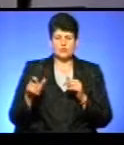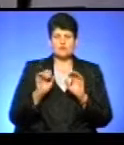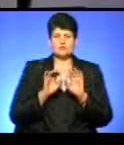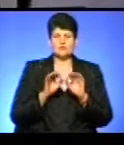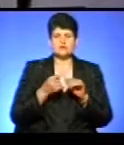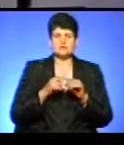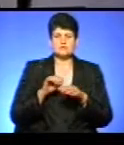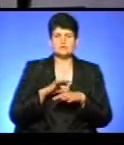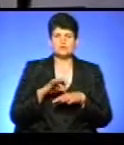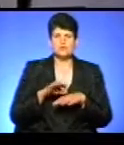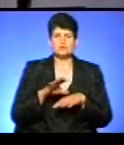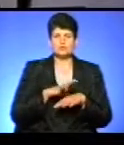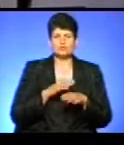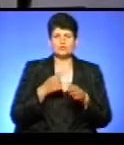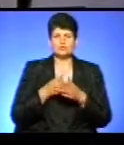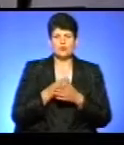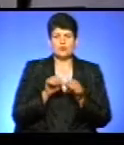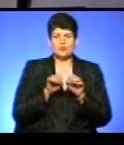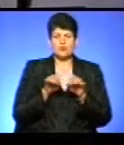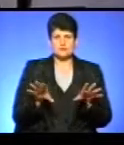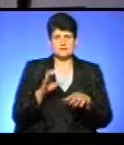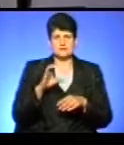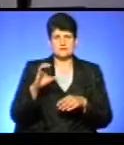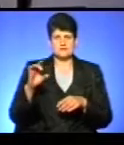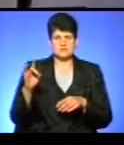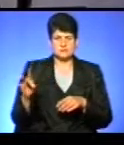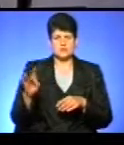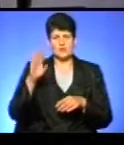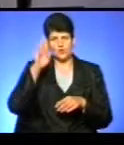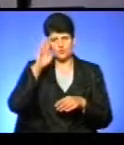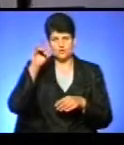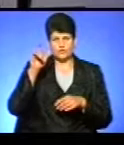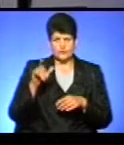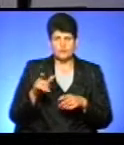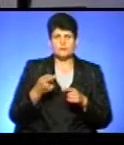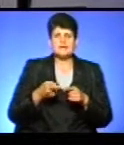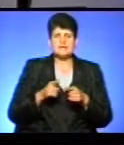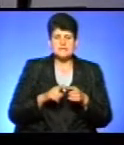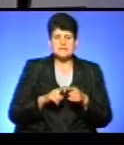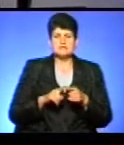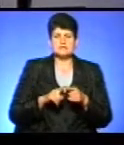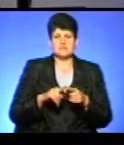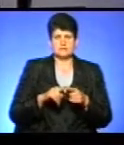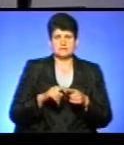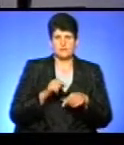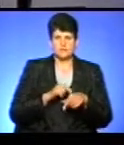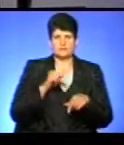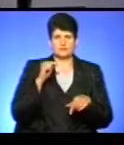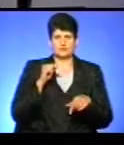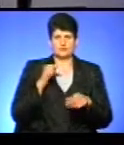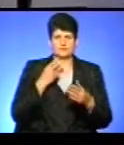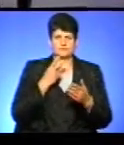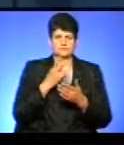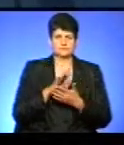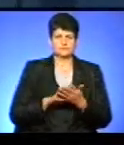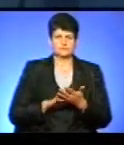терор насправді тривав до розпаду Радянського Союзу. І з чоловіком, який це пережив наприкінці 40-х років, спілкувалась Марта Журавель.